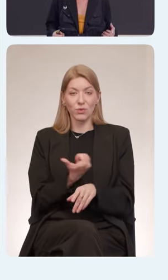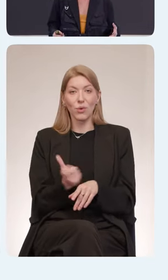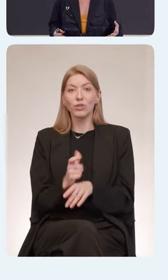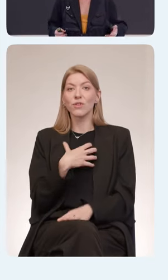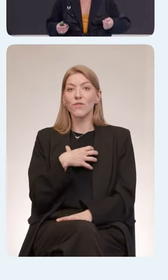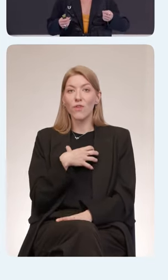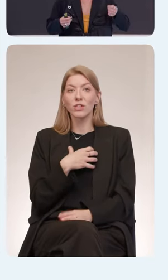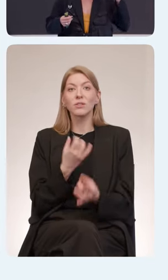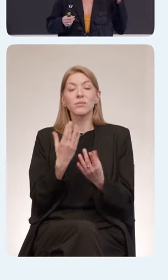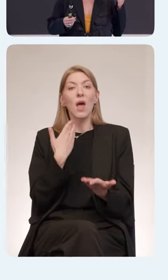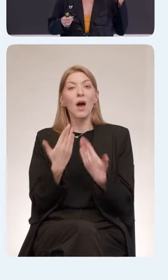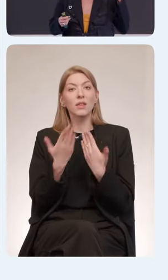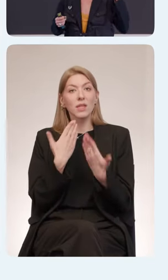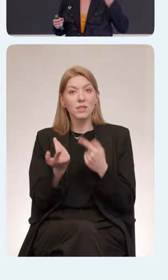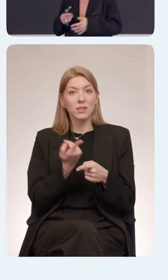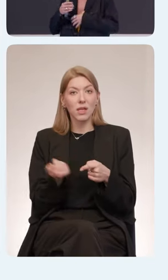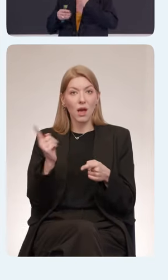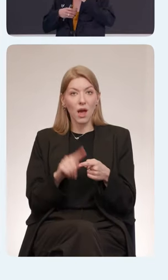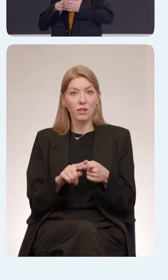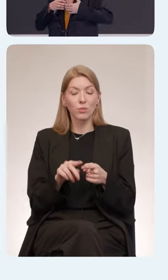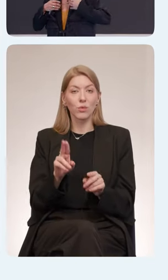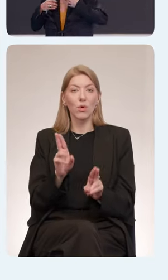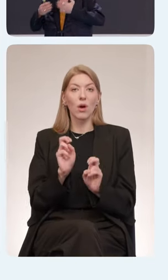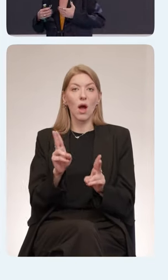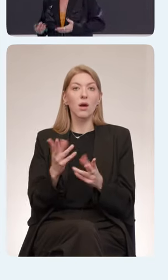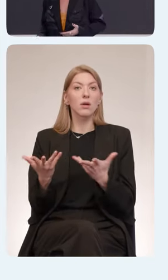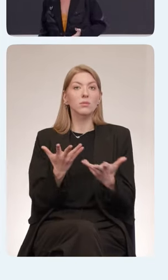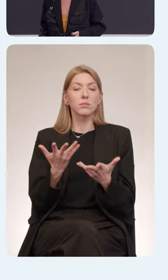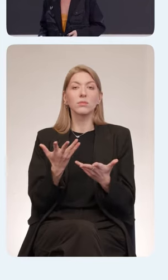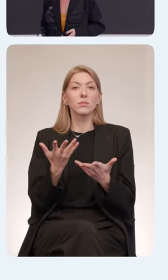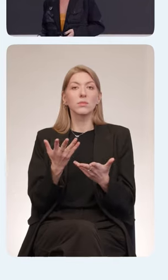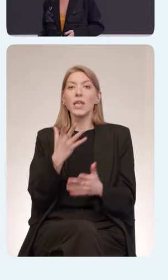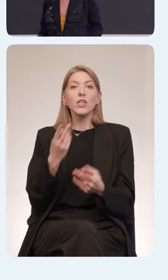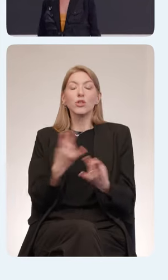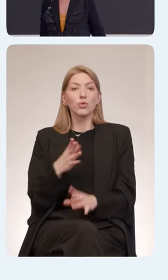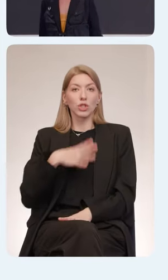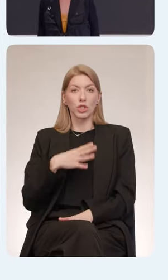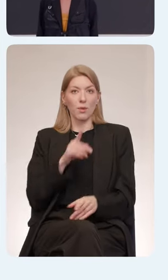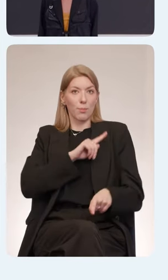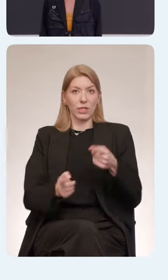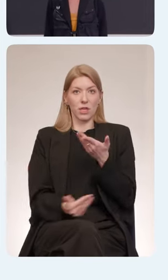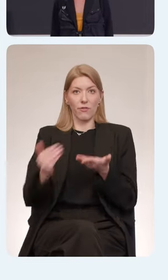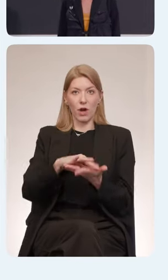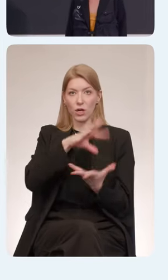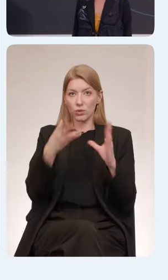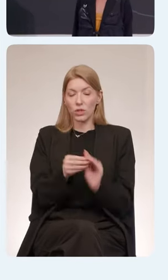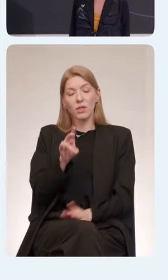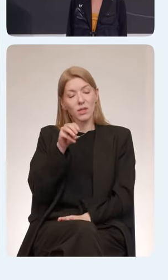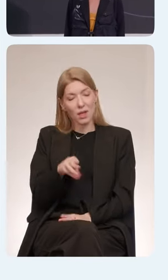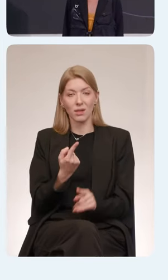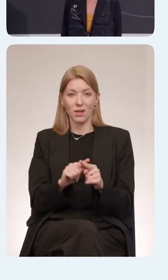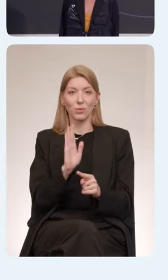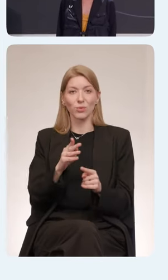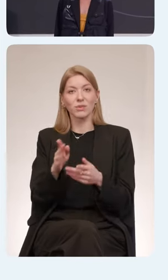относиться к этому как к какому-то быстрому результату, а как к чему-то, что будет с вами на